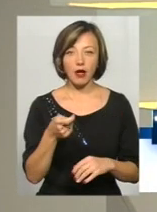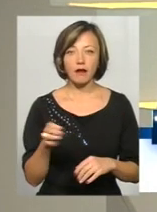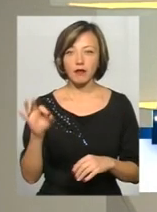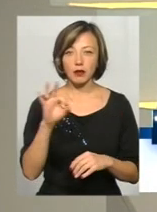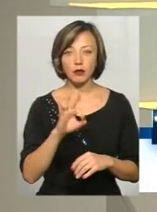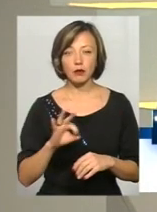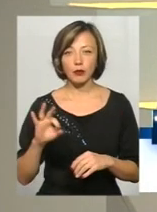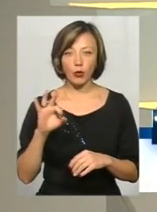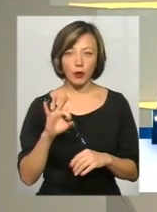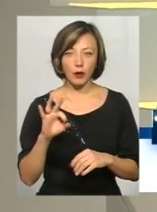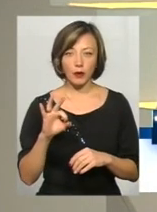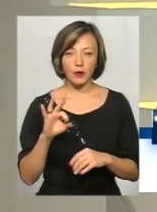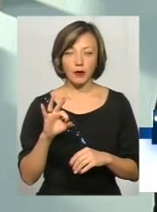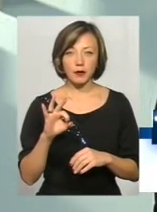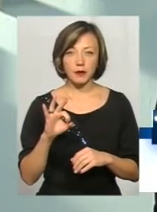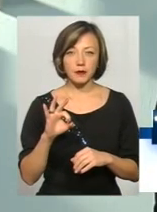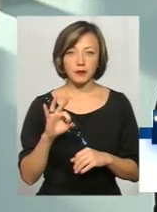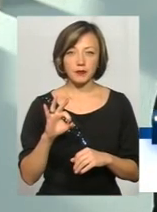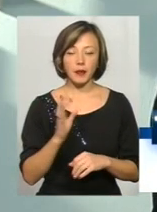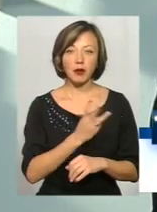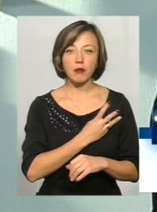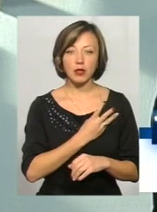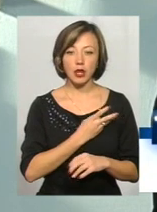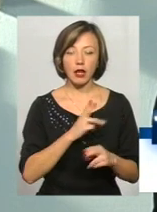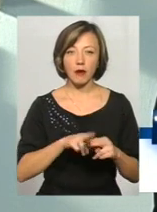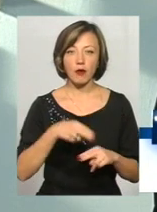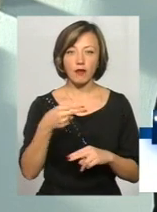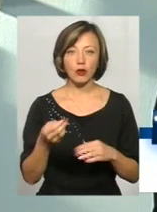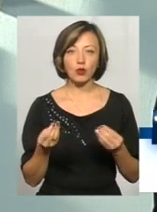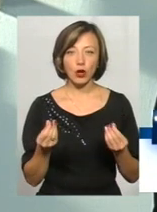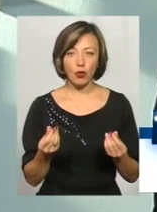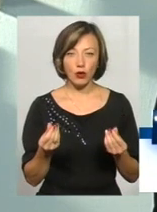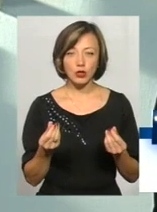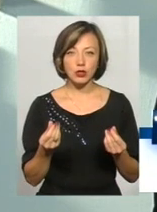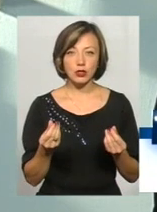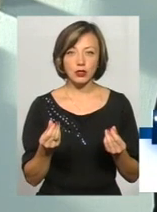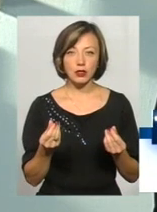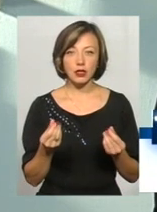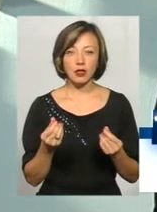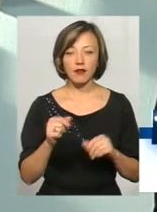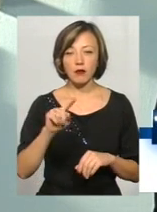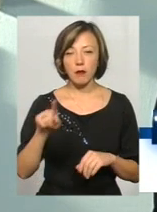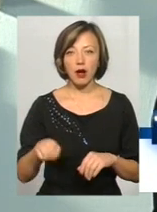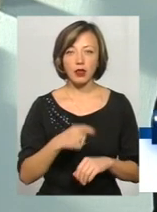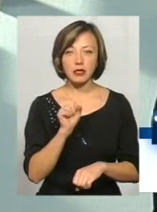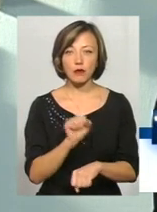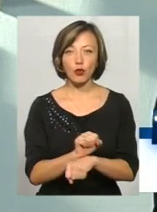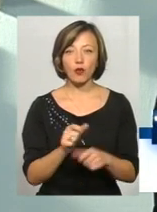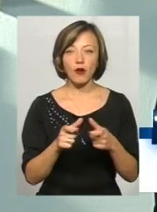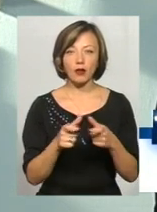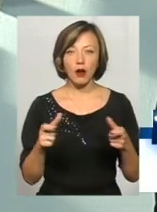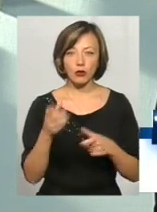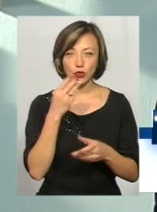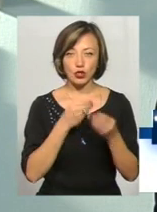бажання повернути кошти і вимагати заблокувати картку, шахраян.